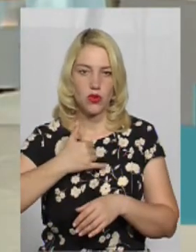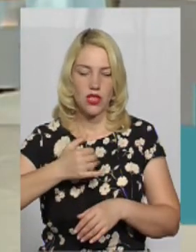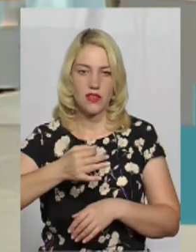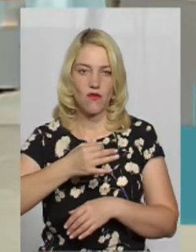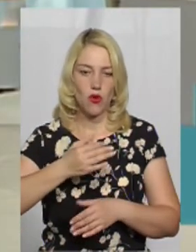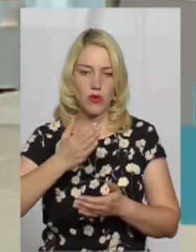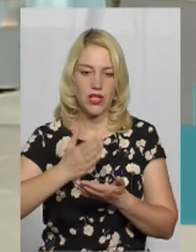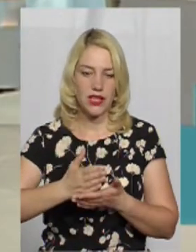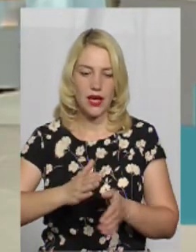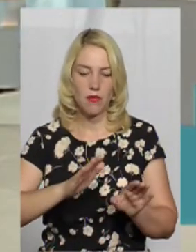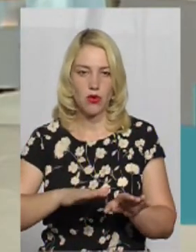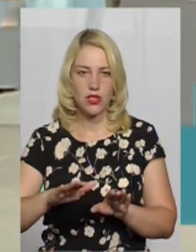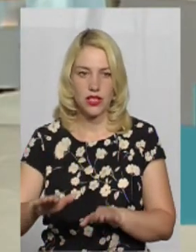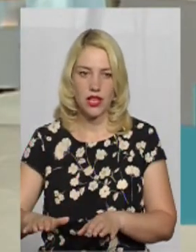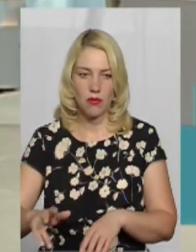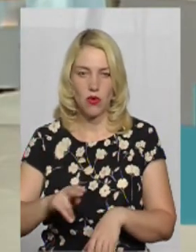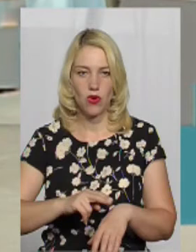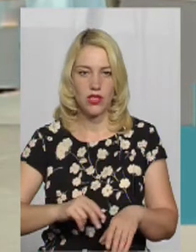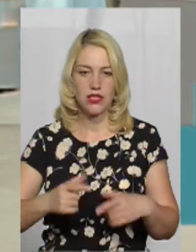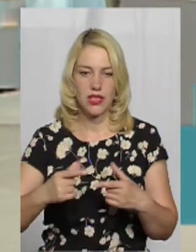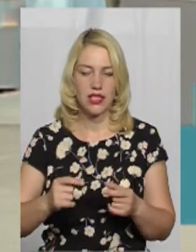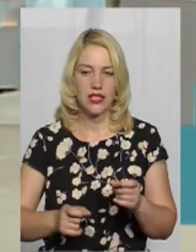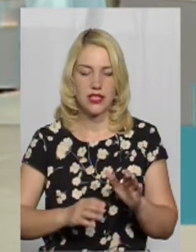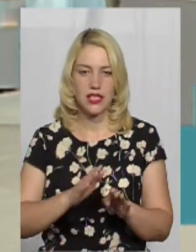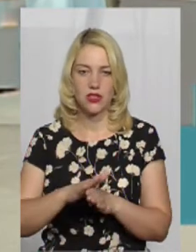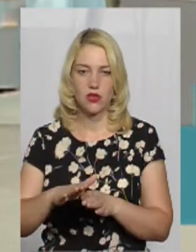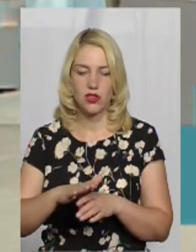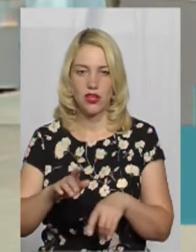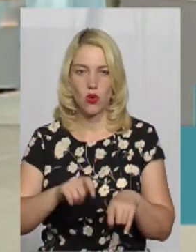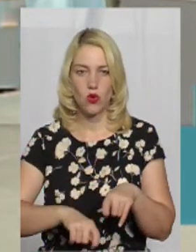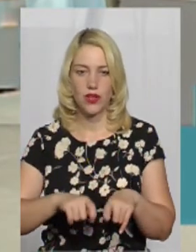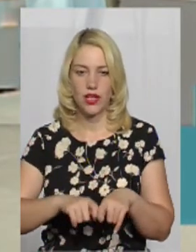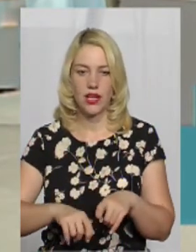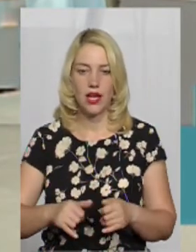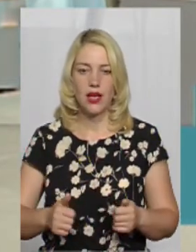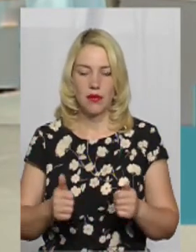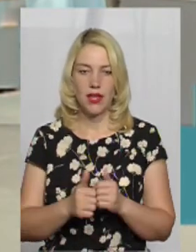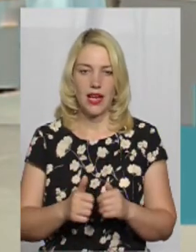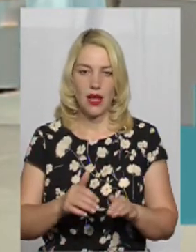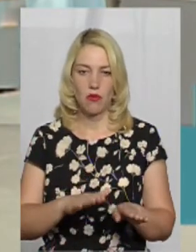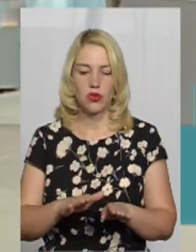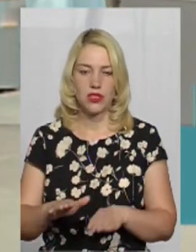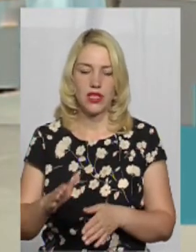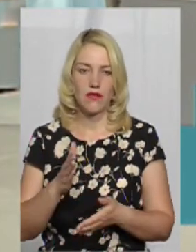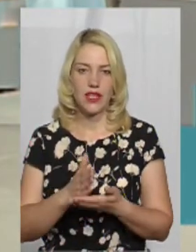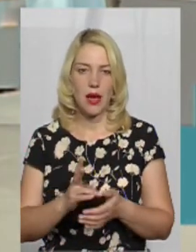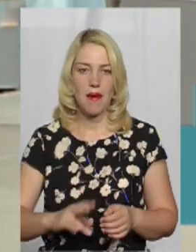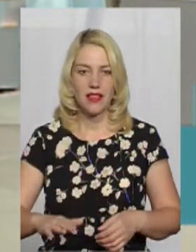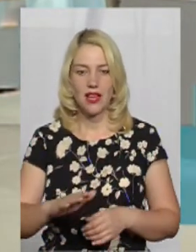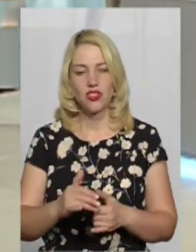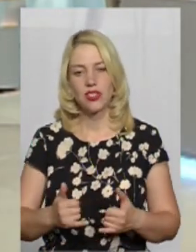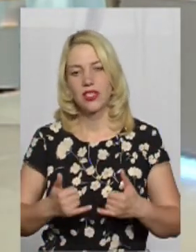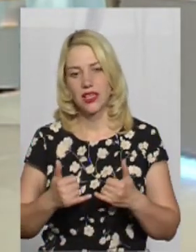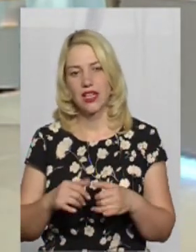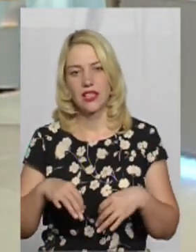стаціонарні пости поліції, на яких здійснюється контроль. Безпосередньо біля постів наявні майданчики для